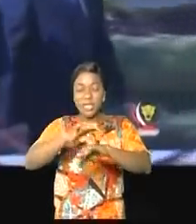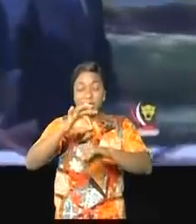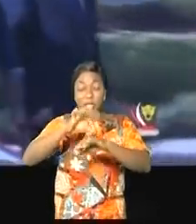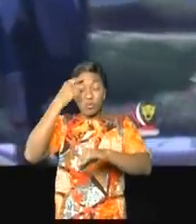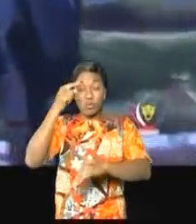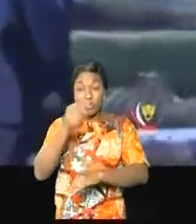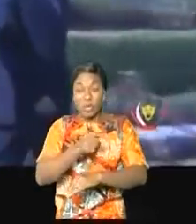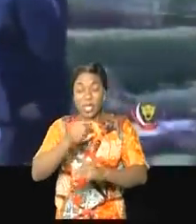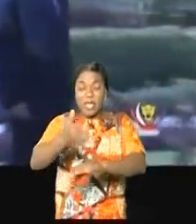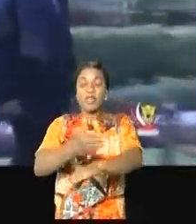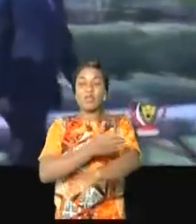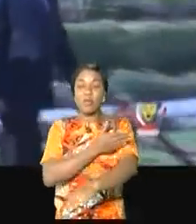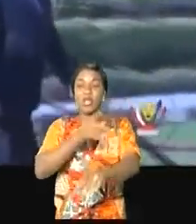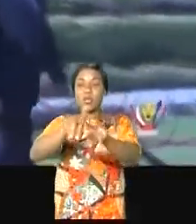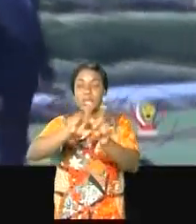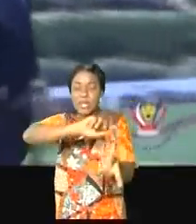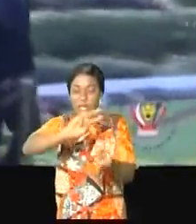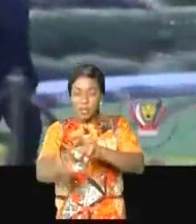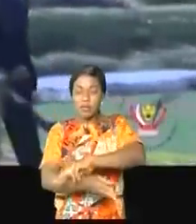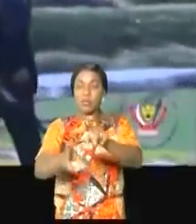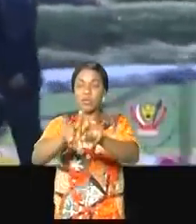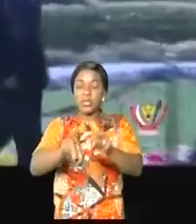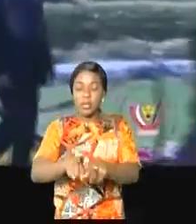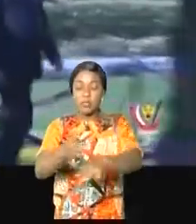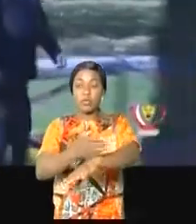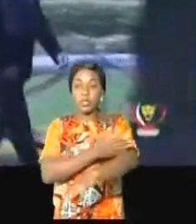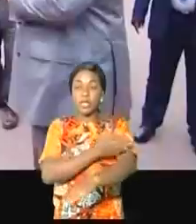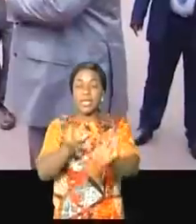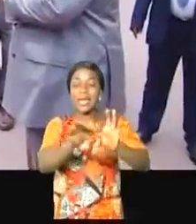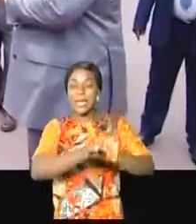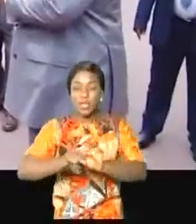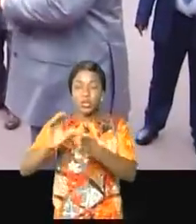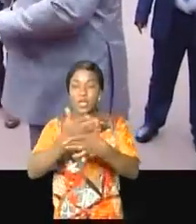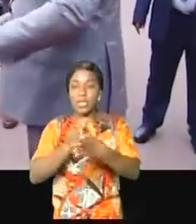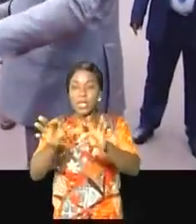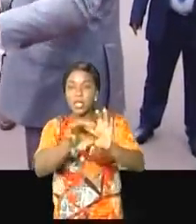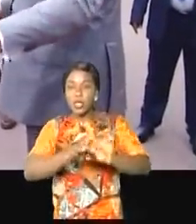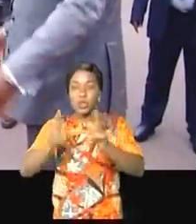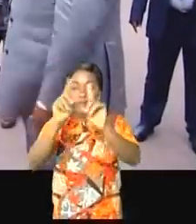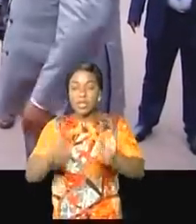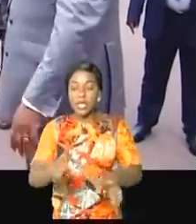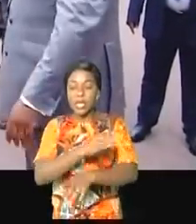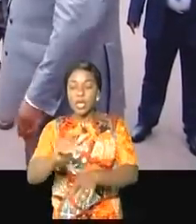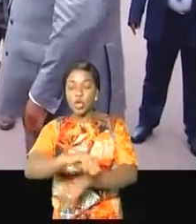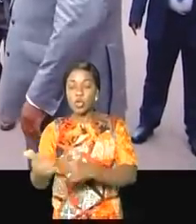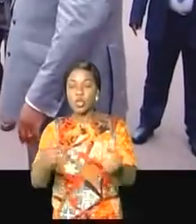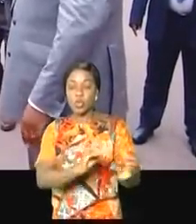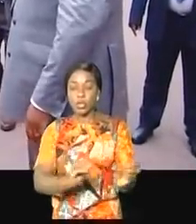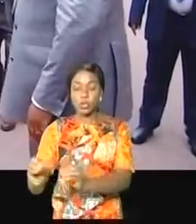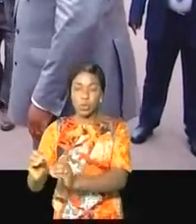de faire évoluer les réformes internes et de faire progresser les relations entre l'Union africaine et les autres organisations.